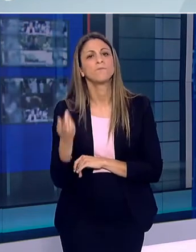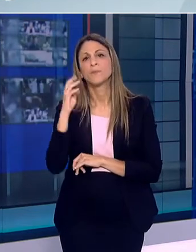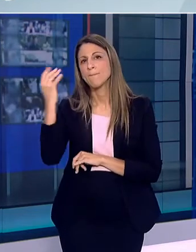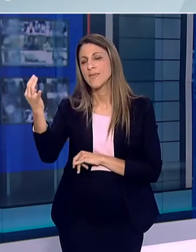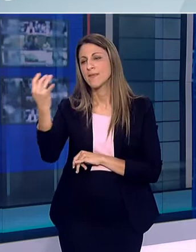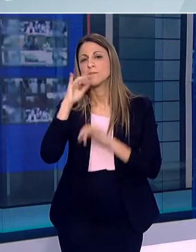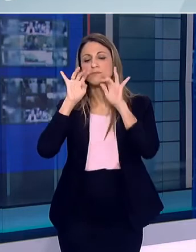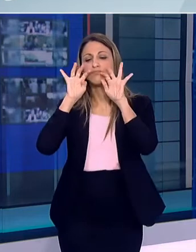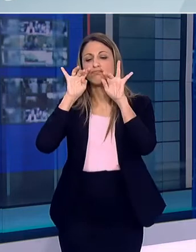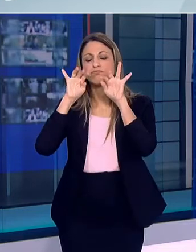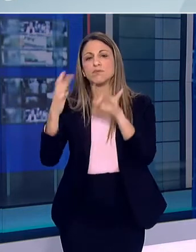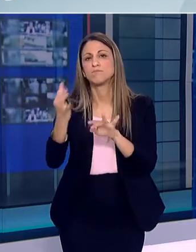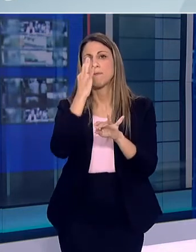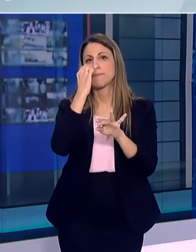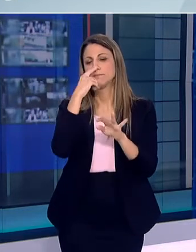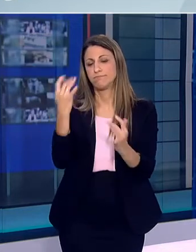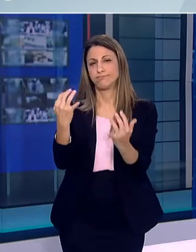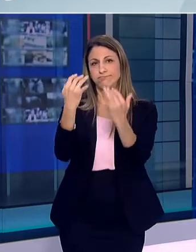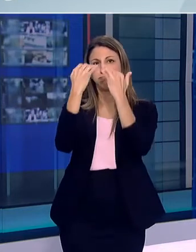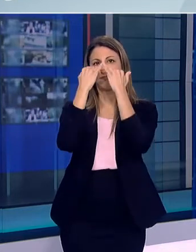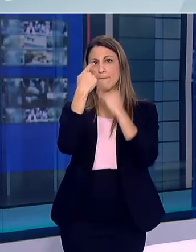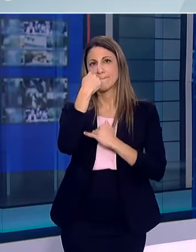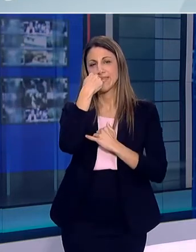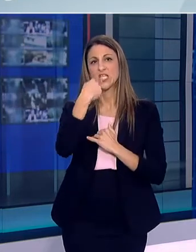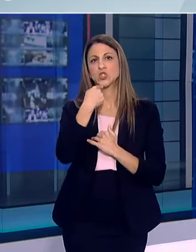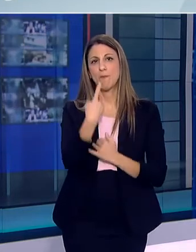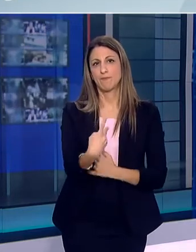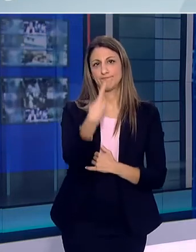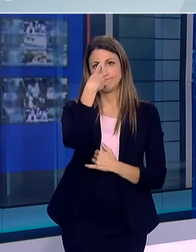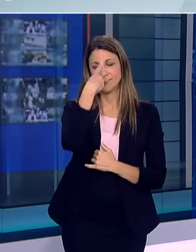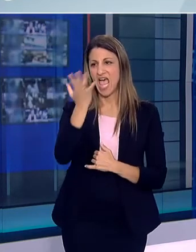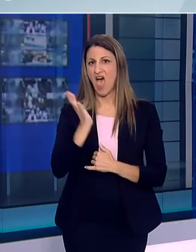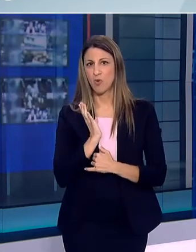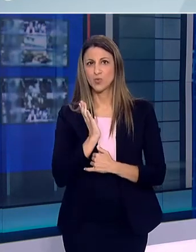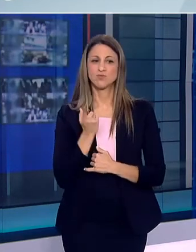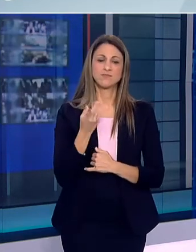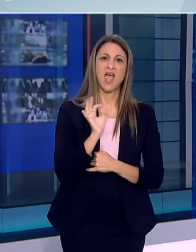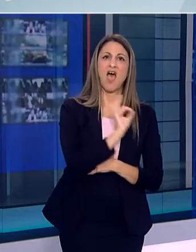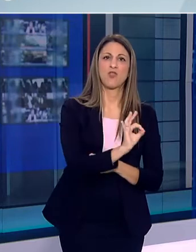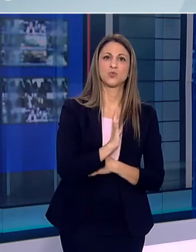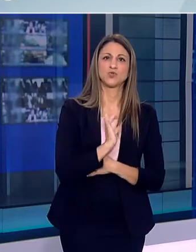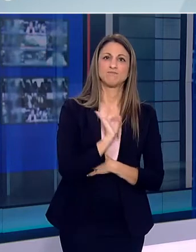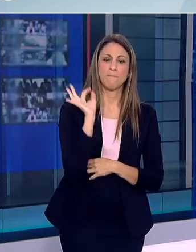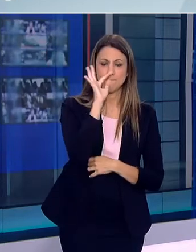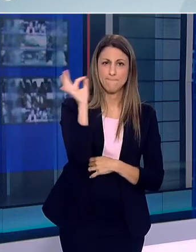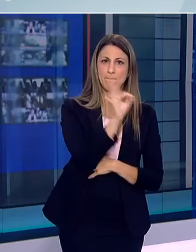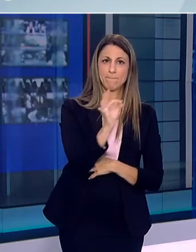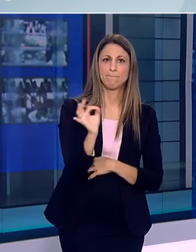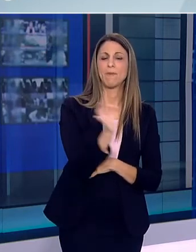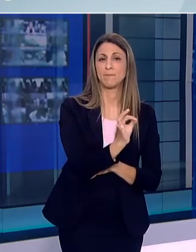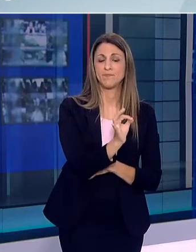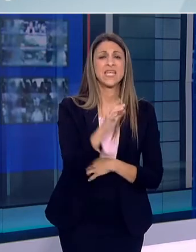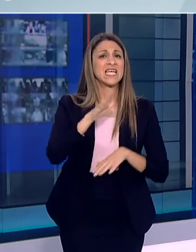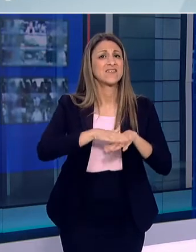από τη μύτη και το στόμα μας και φυσικά από άνθρωπο σε άνθρωπο. Κομβικά σημεία στη διασπορά του φαίνεται να είναι αιστείες υπερμετάδοσης σε